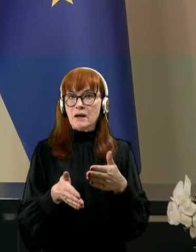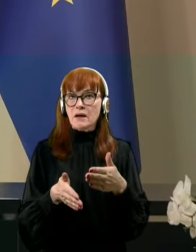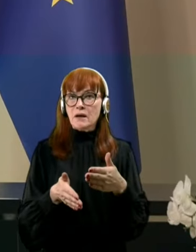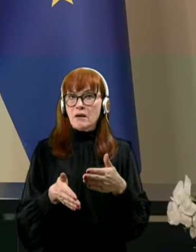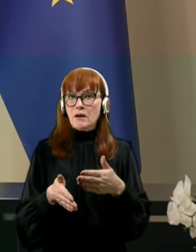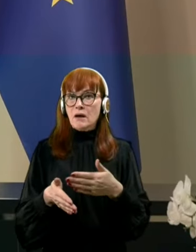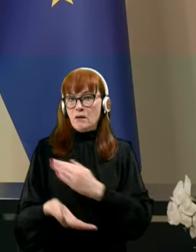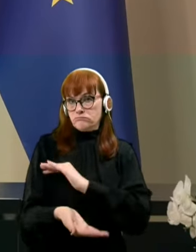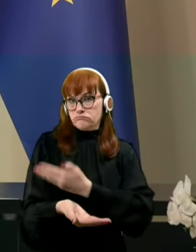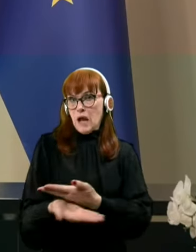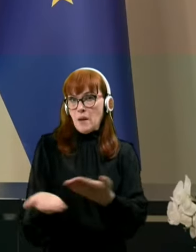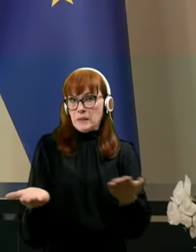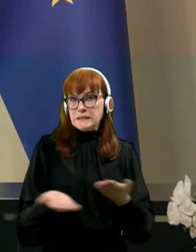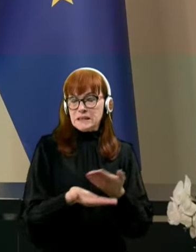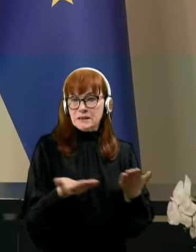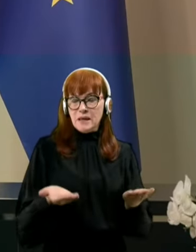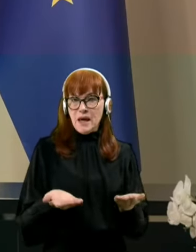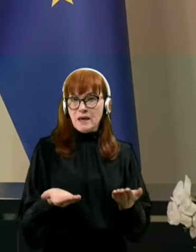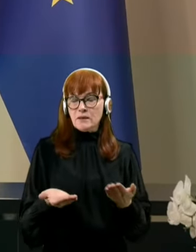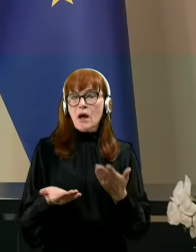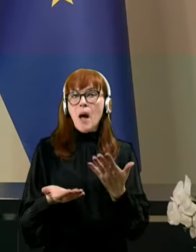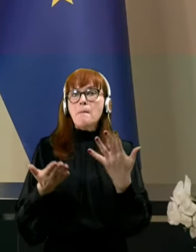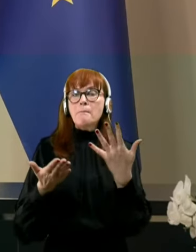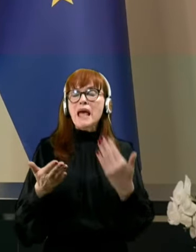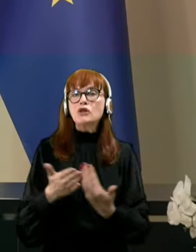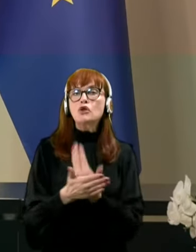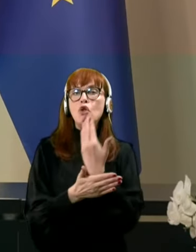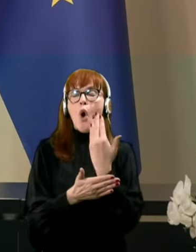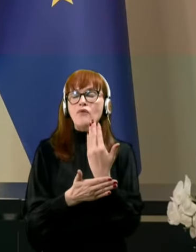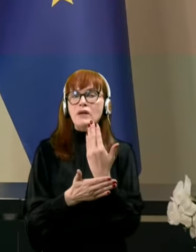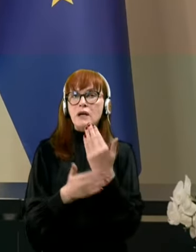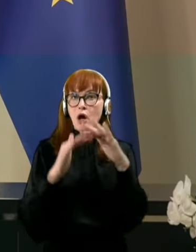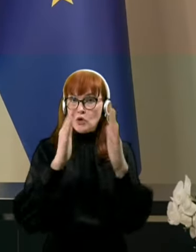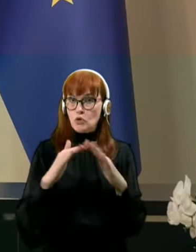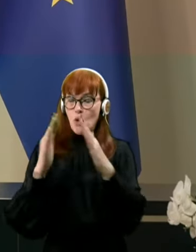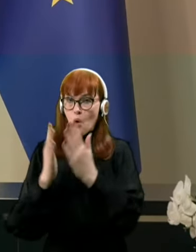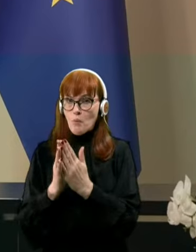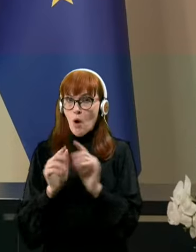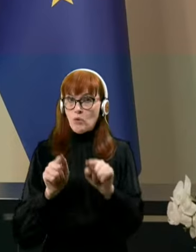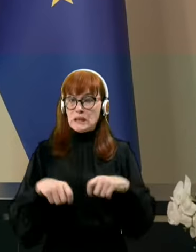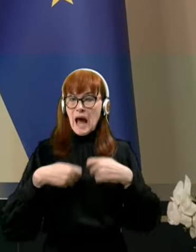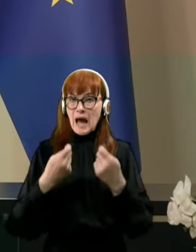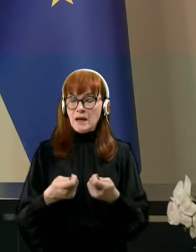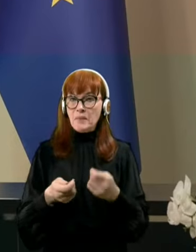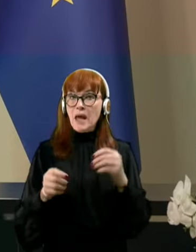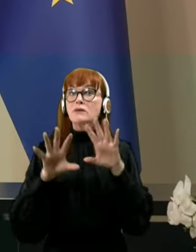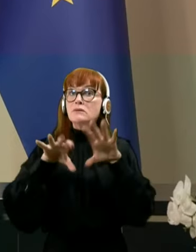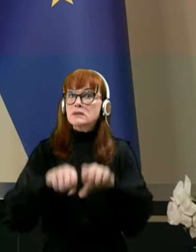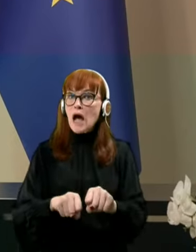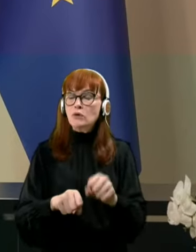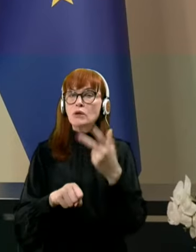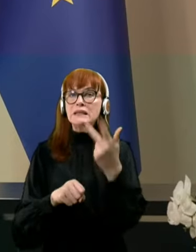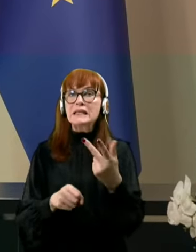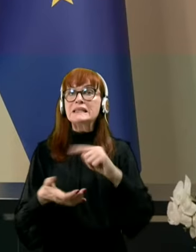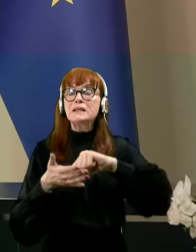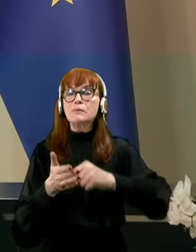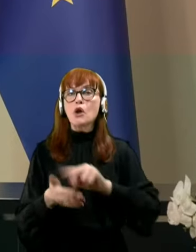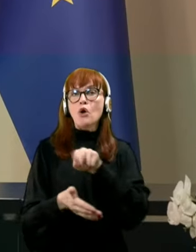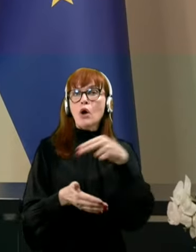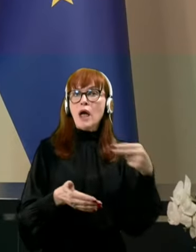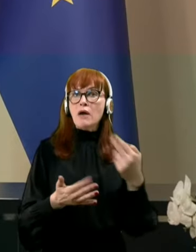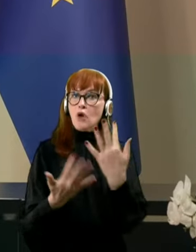in v ta namen, torej za pet novih domov za starejše, v ta namen je zagotovljenih 30 milijonov evrov v prv računu.